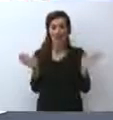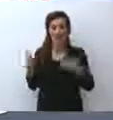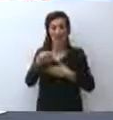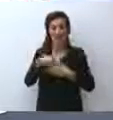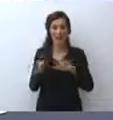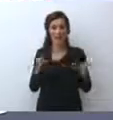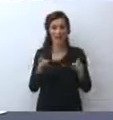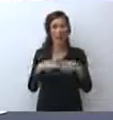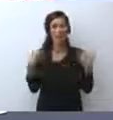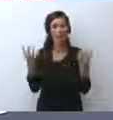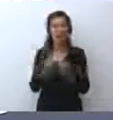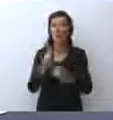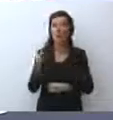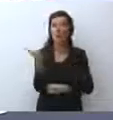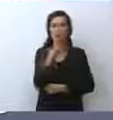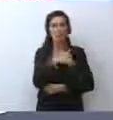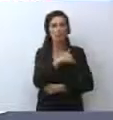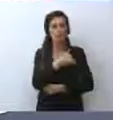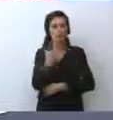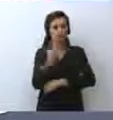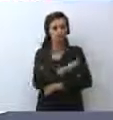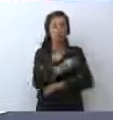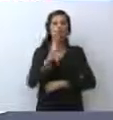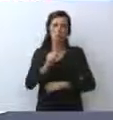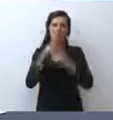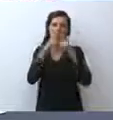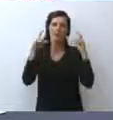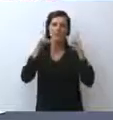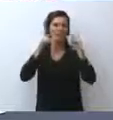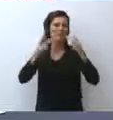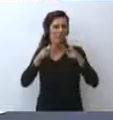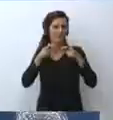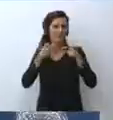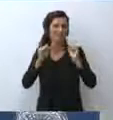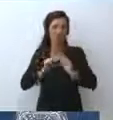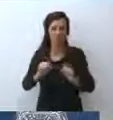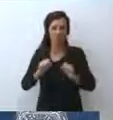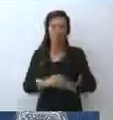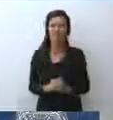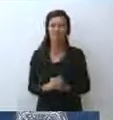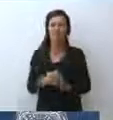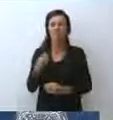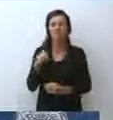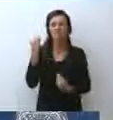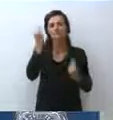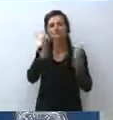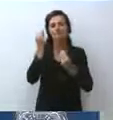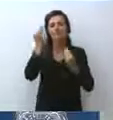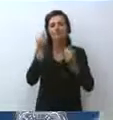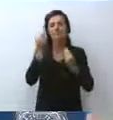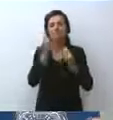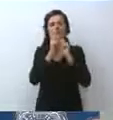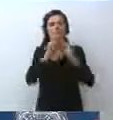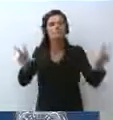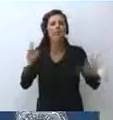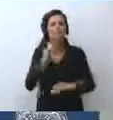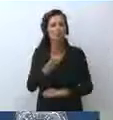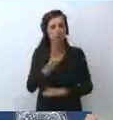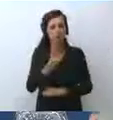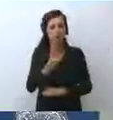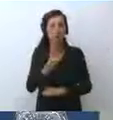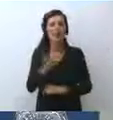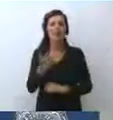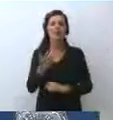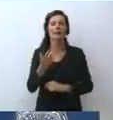tutti sono vaccinati. Quindi io penso che il messaggio che dobbiamo ancora dare con forza, con